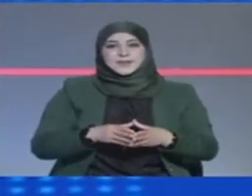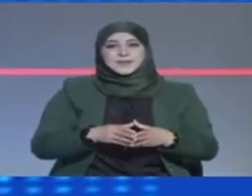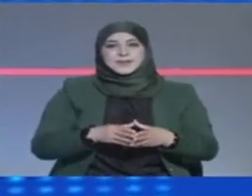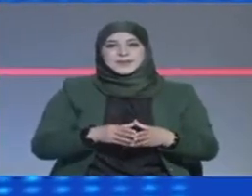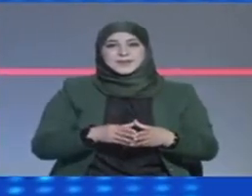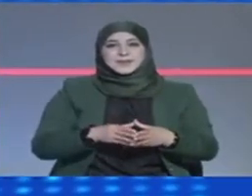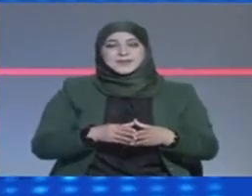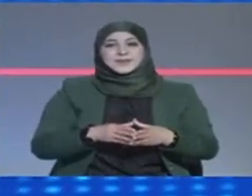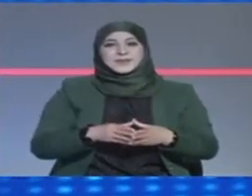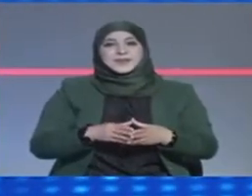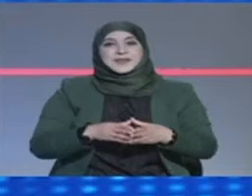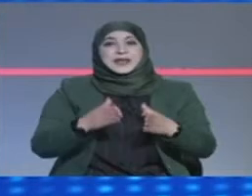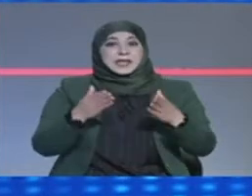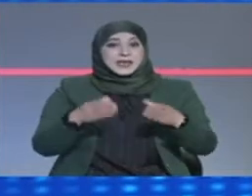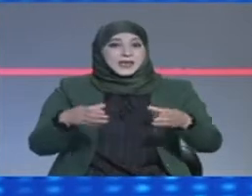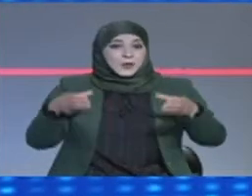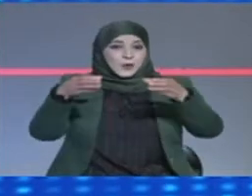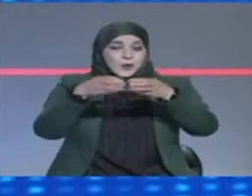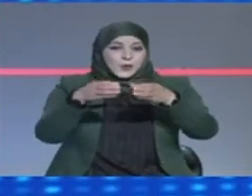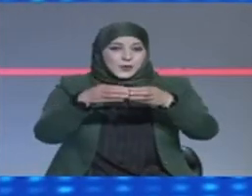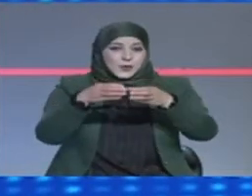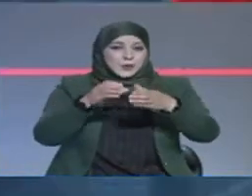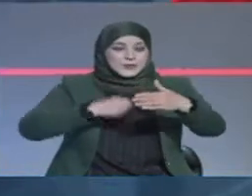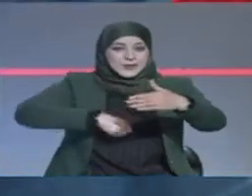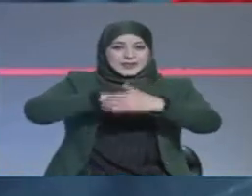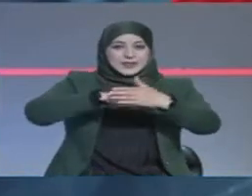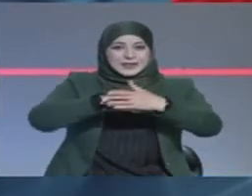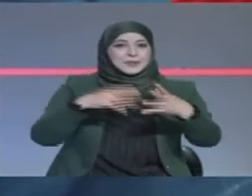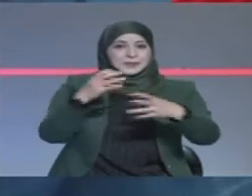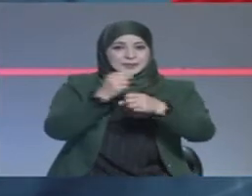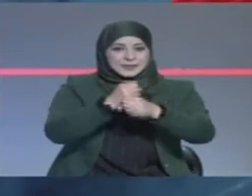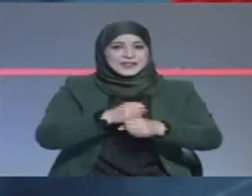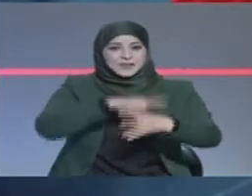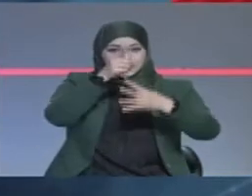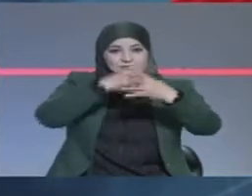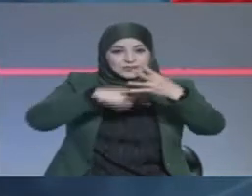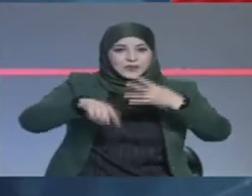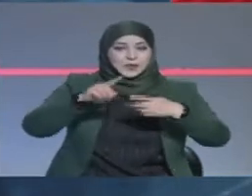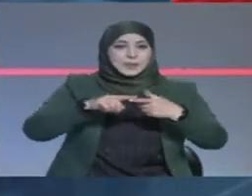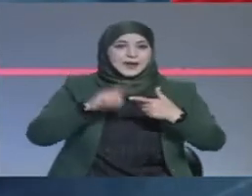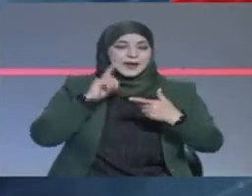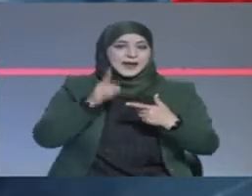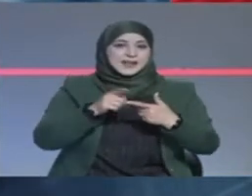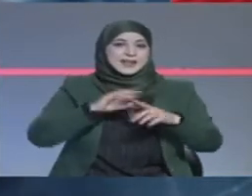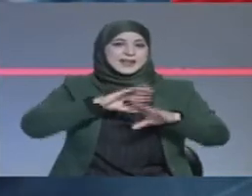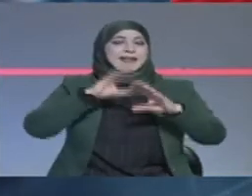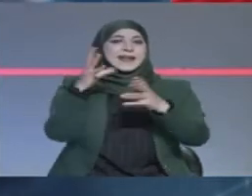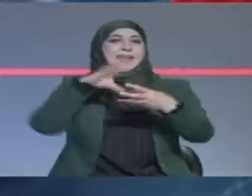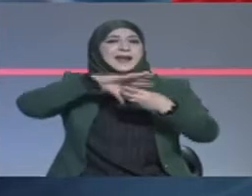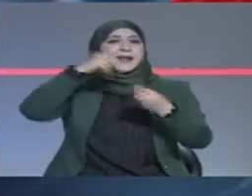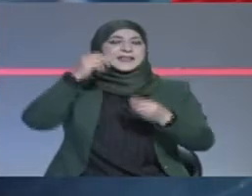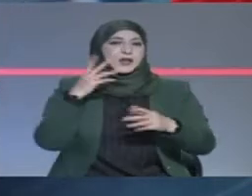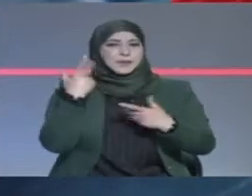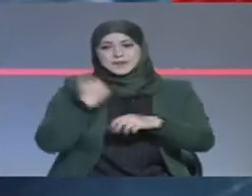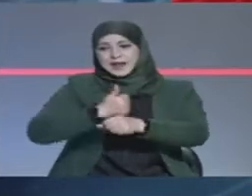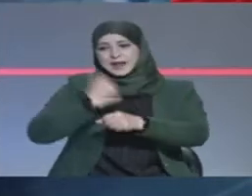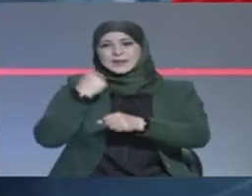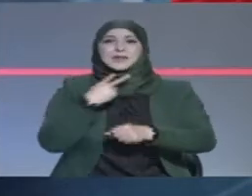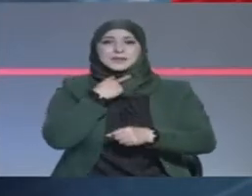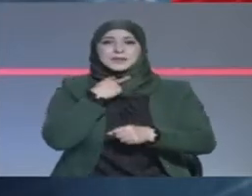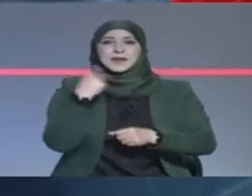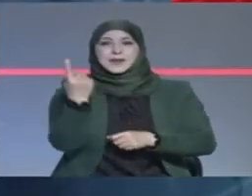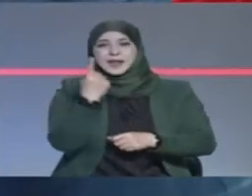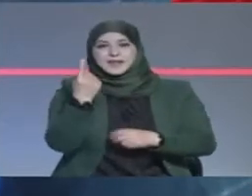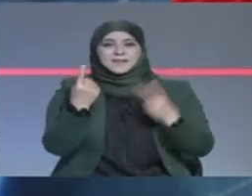حجز وسط المنتخب الوطني لكرة القدم مقعدهم في ربع نهائي كأس الأمم رغم الهزيمة أمس بهدف